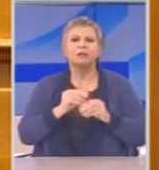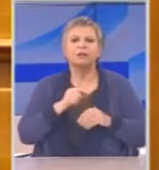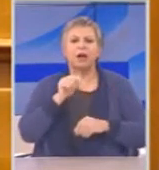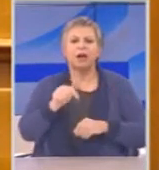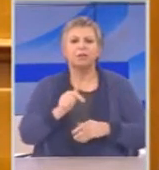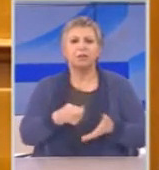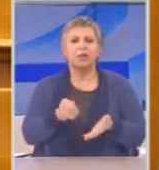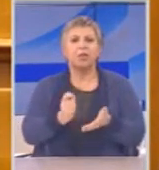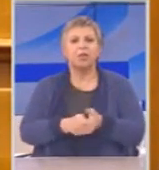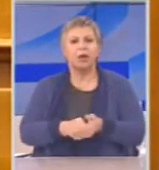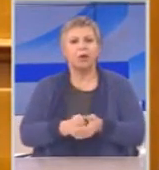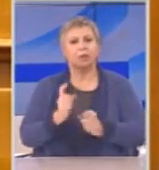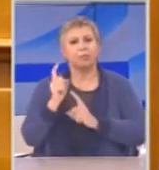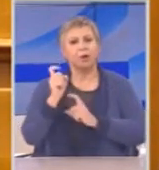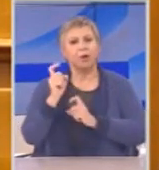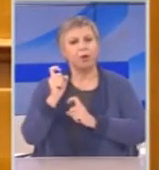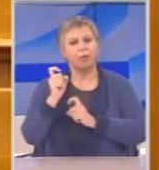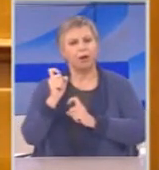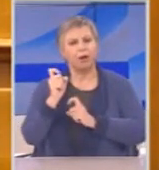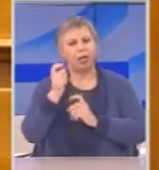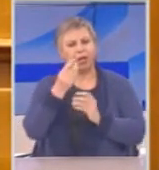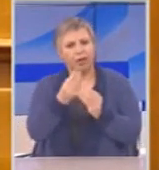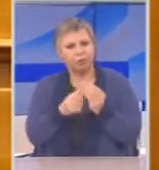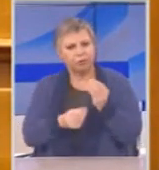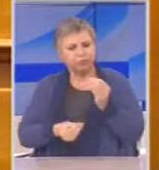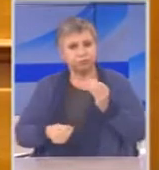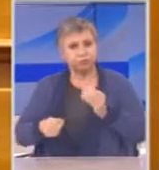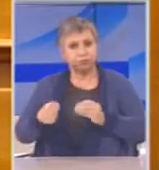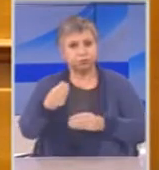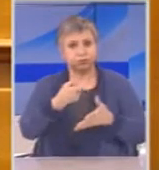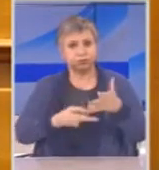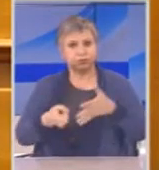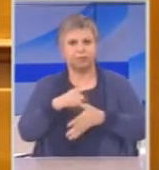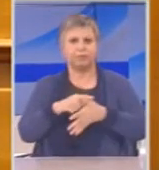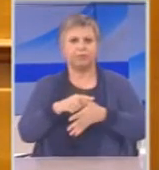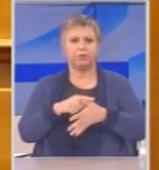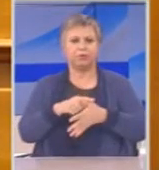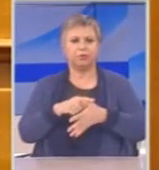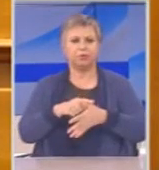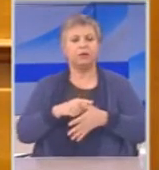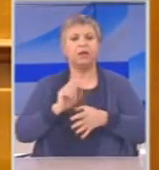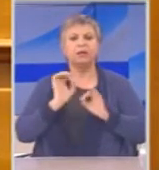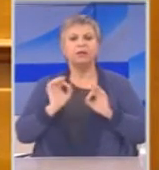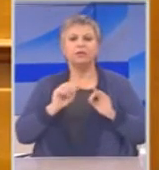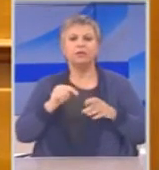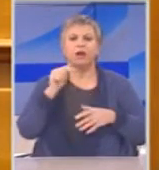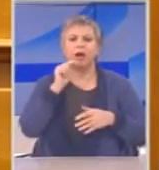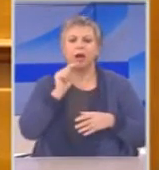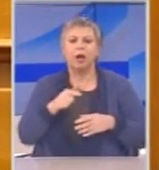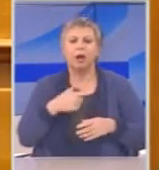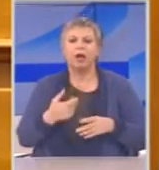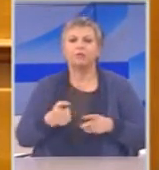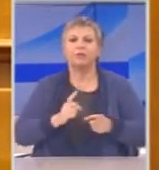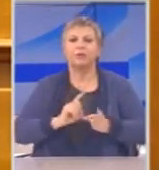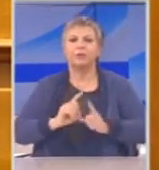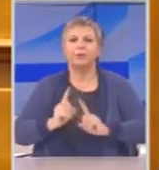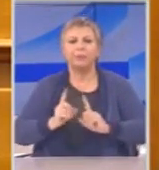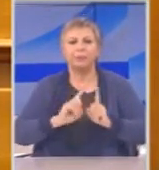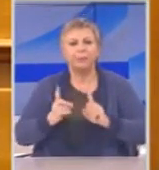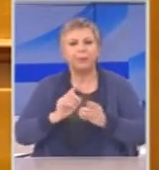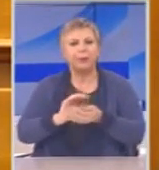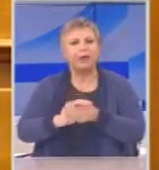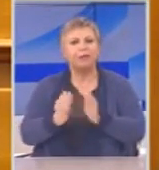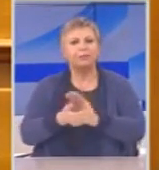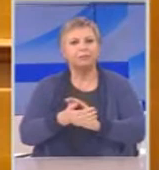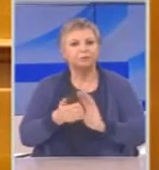Αν αυτό το πάρουμε σαν στοιχείο και μέσα βάλουμε τη μίζα, την υπερτιμολόγηση κτλ, βρίσκουμε ένα καινούργιο